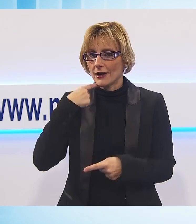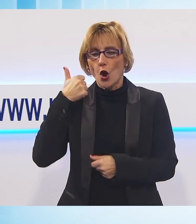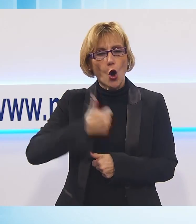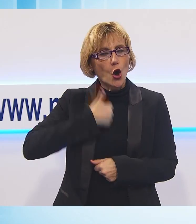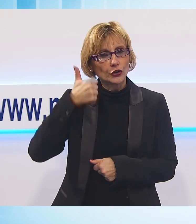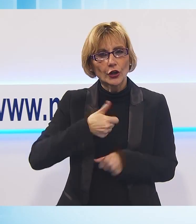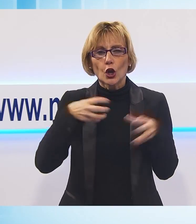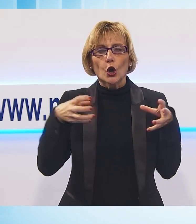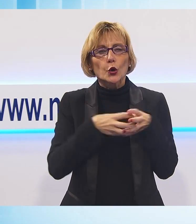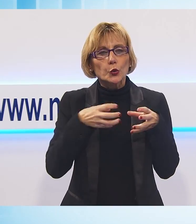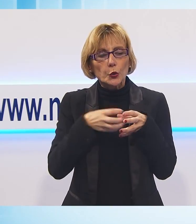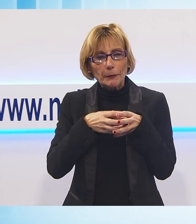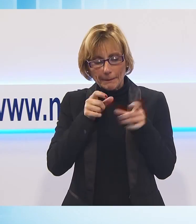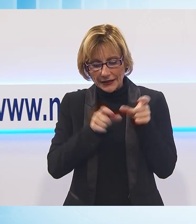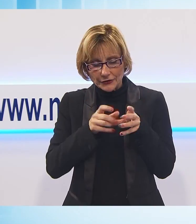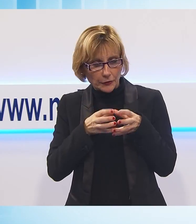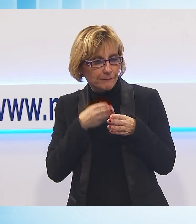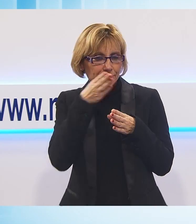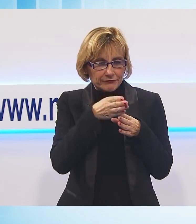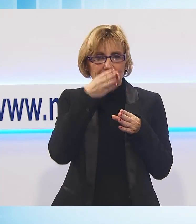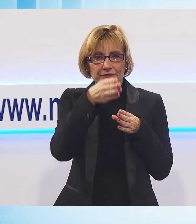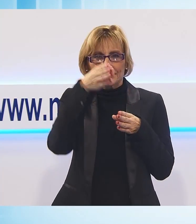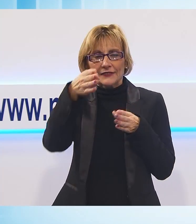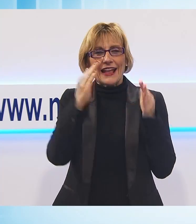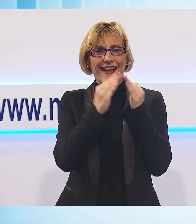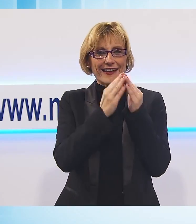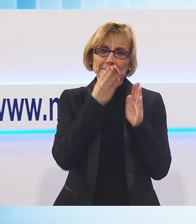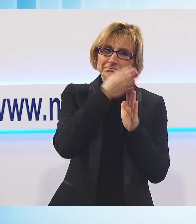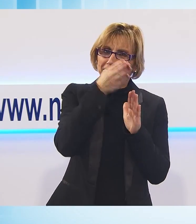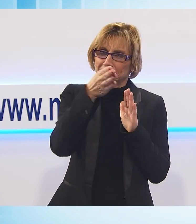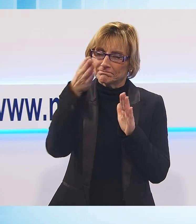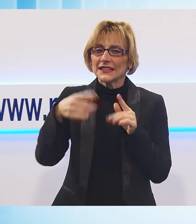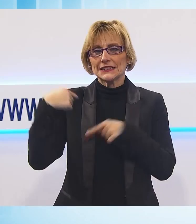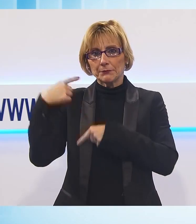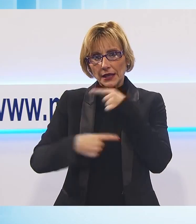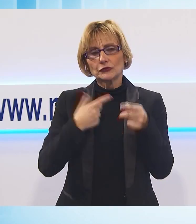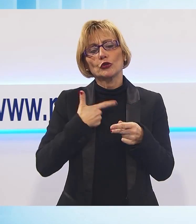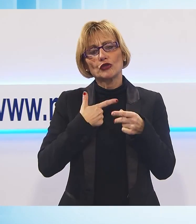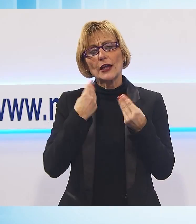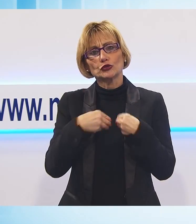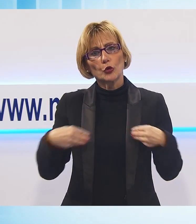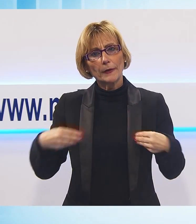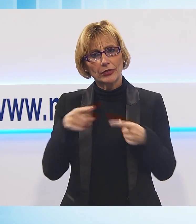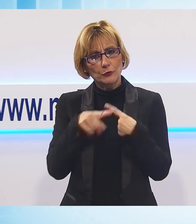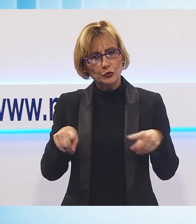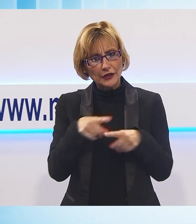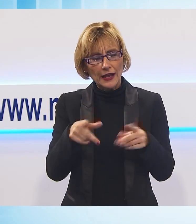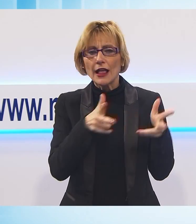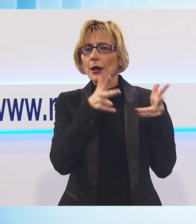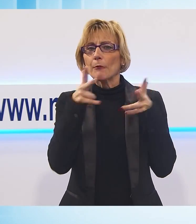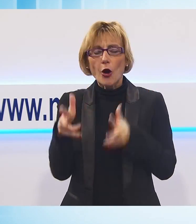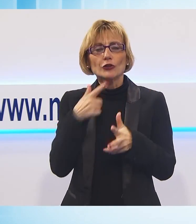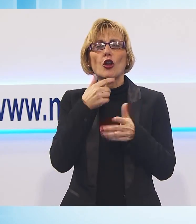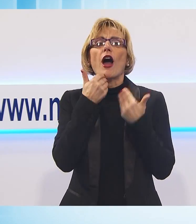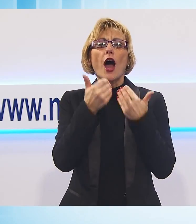persone visitano case casolari cantando l'Epifania, spesso accompagnati anche da strumenti musicali, e portano gli auguri in cambio di